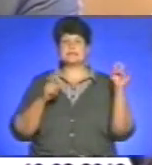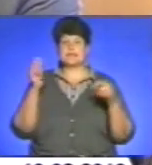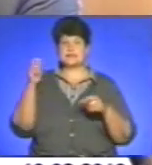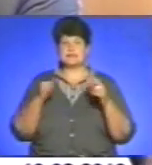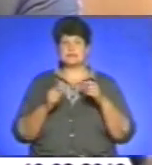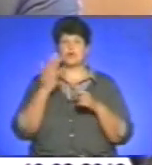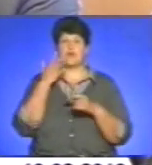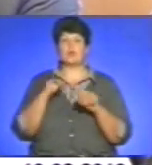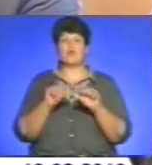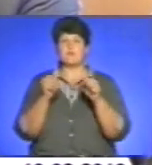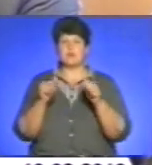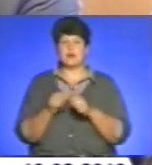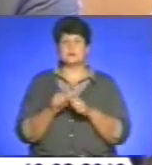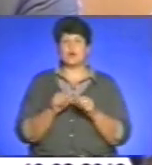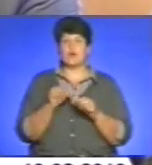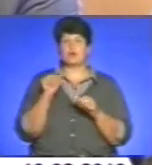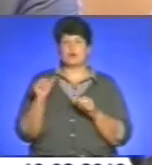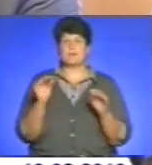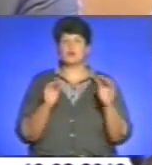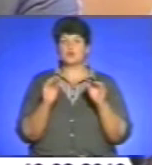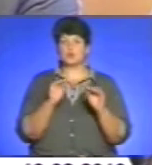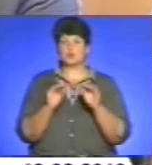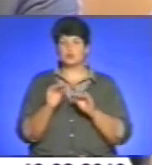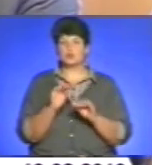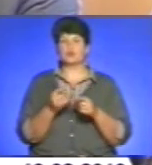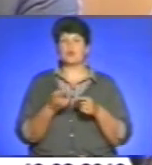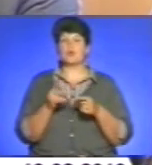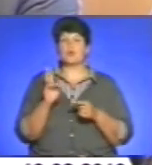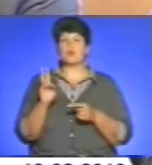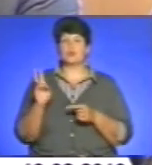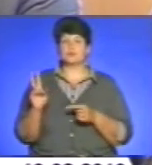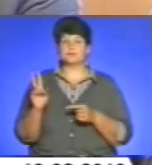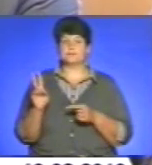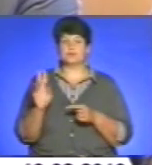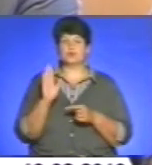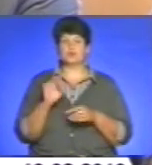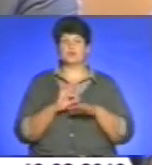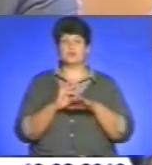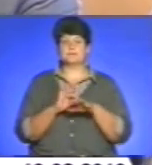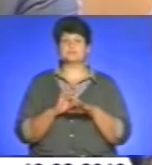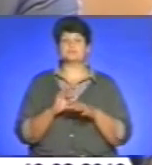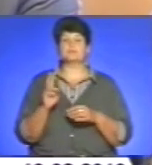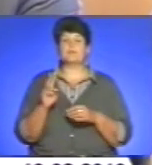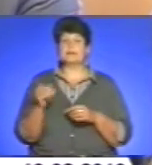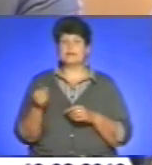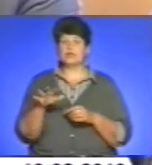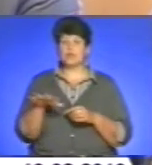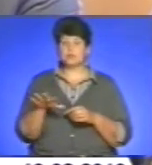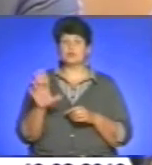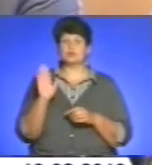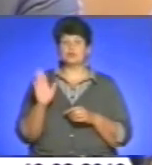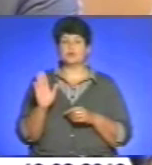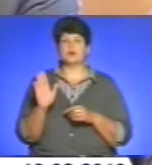оформлюється як окремою структурою, фактично з КУМО, він буде приходити на Тернопільщині, це історичний факт, і ми